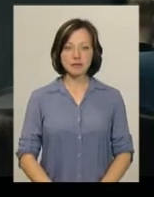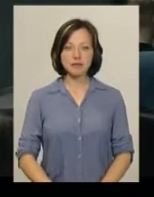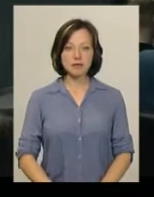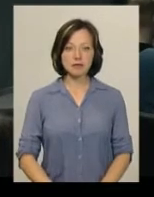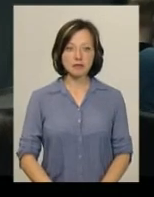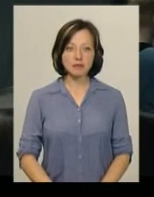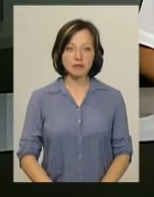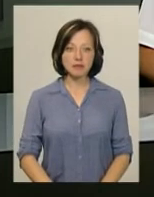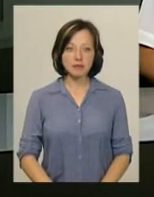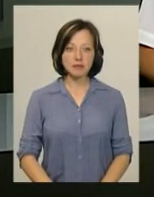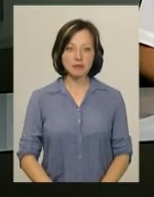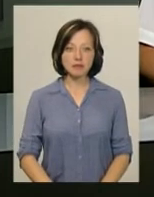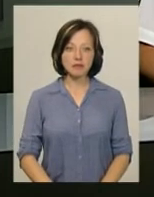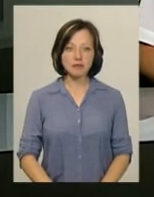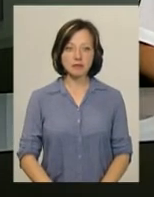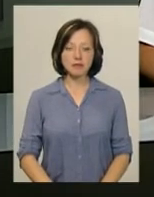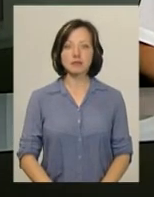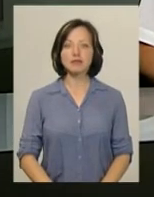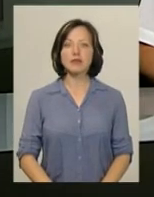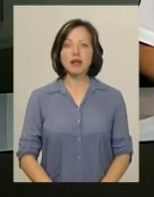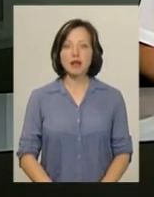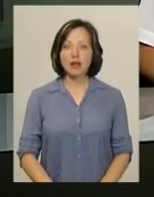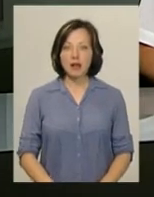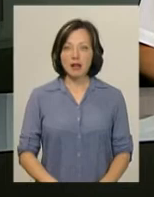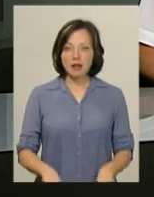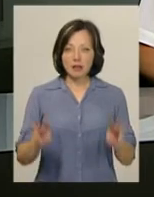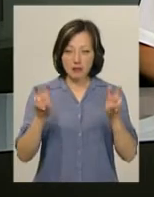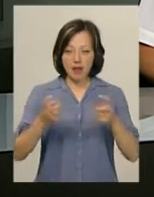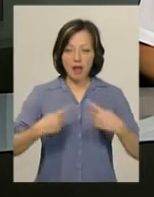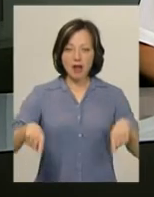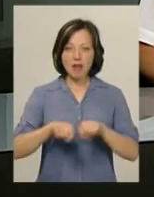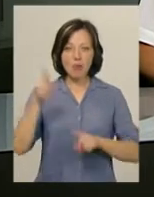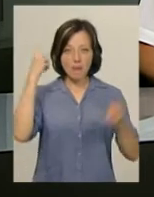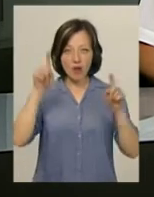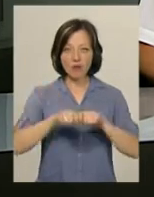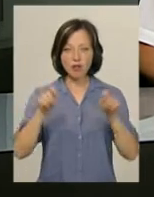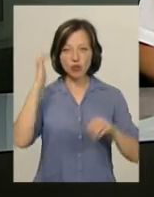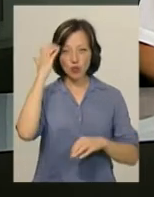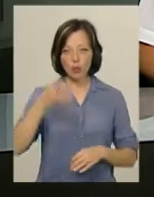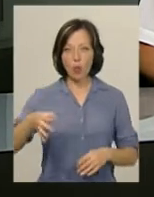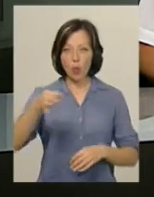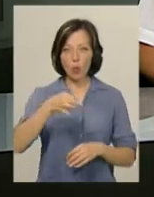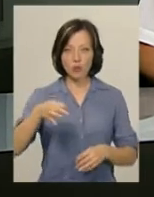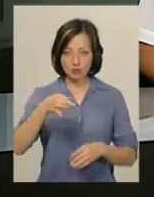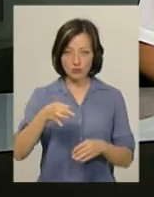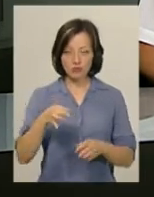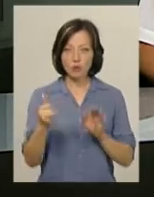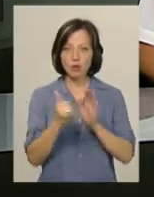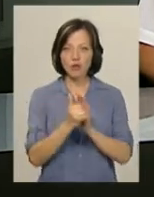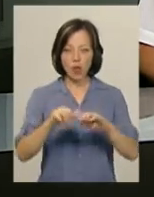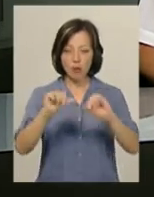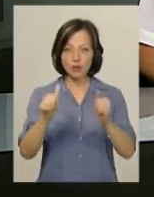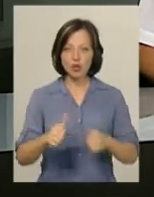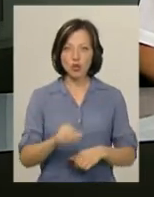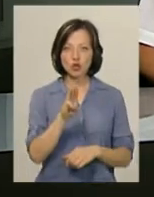Поділяцентр. Галявину «Байок» відкрили в Чорному острові. У місцевому парку встановили композицію «Щука». Це одна